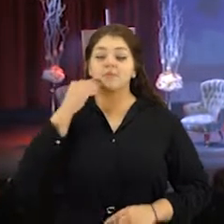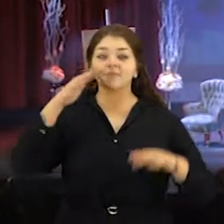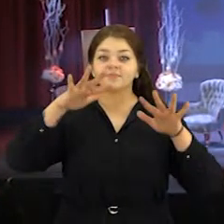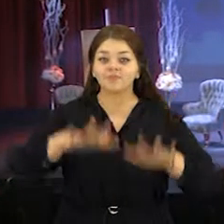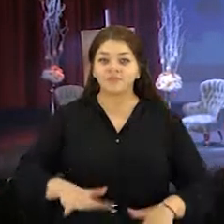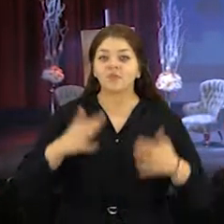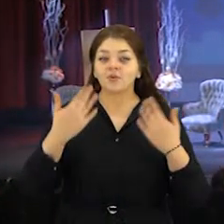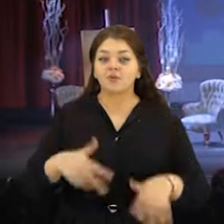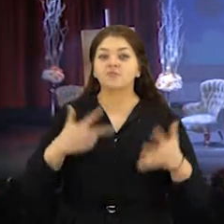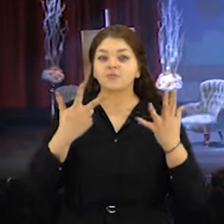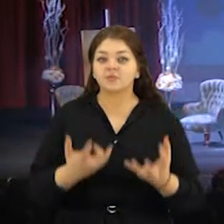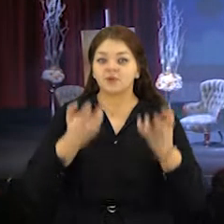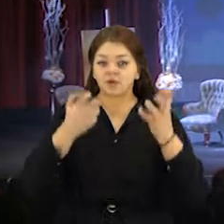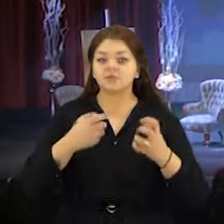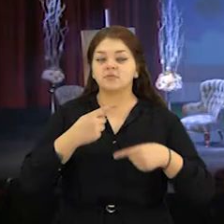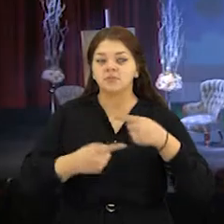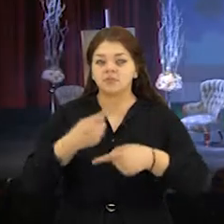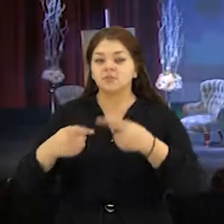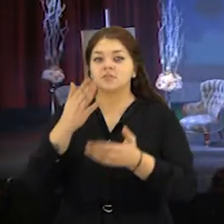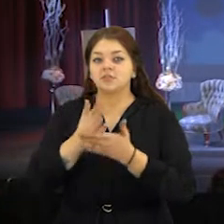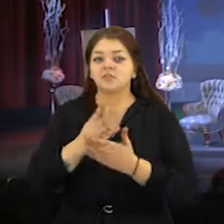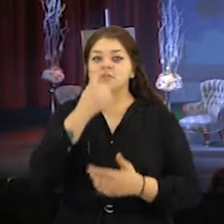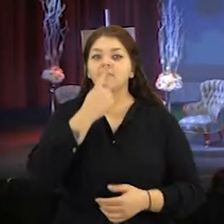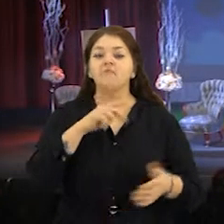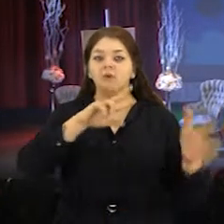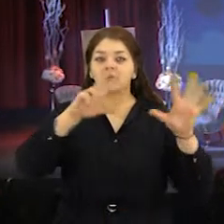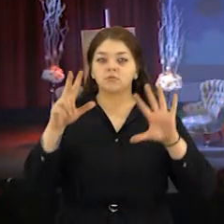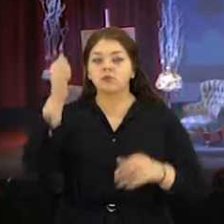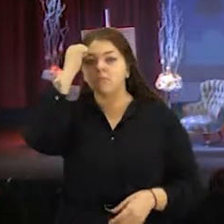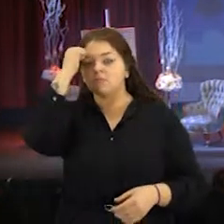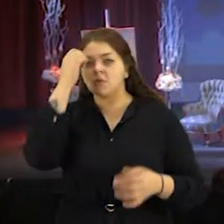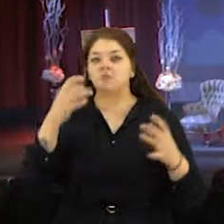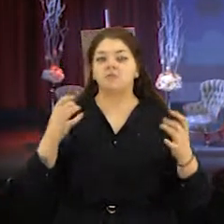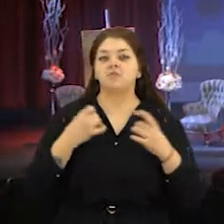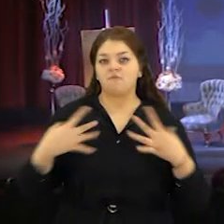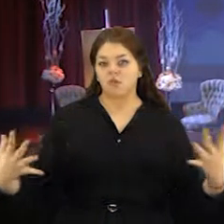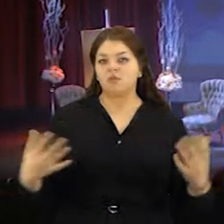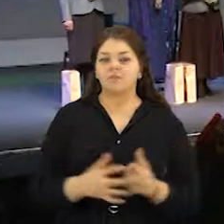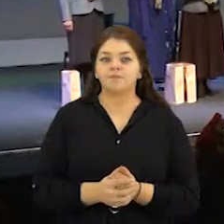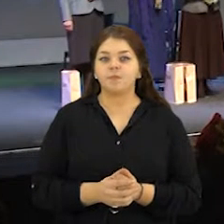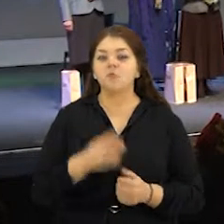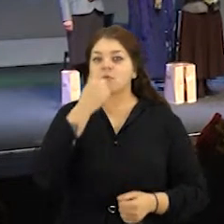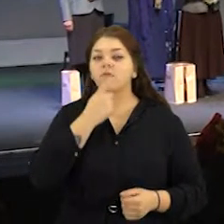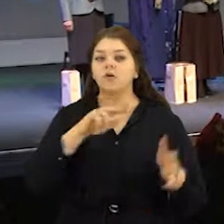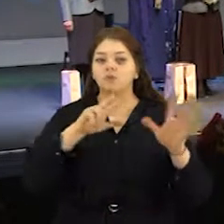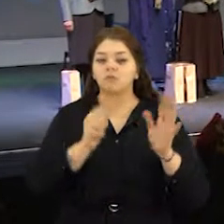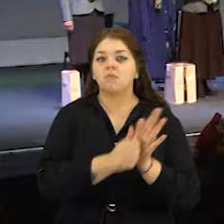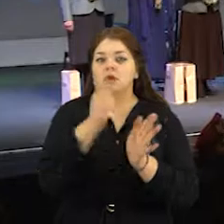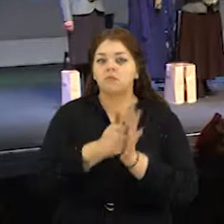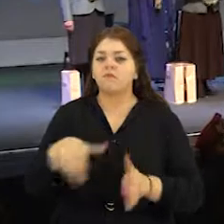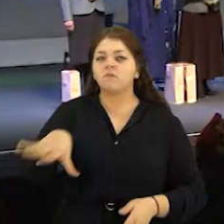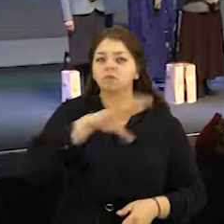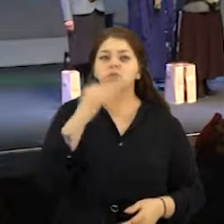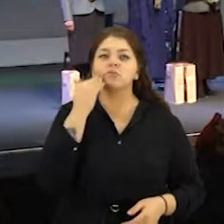Šiuliuosejų aštuonėdžius metus gyvuoja tradicija tarptautinė moters dieną minėti skirtinių renginių. Kovo aštuntąją pagerbiamos visos šiuliu krašto